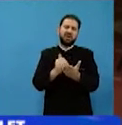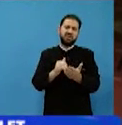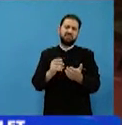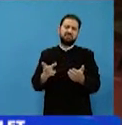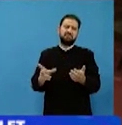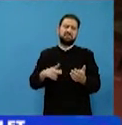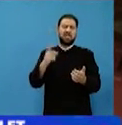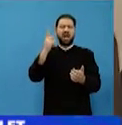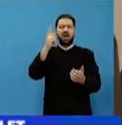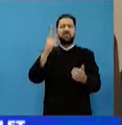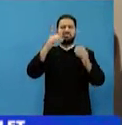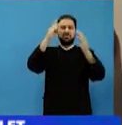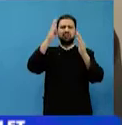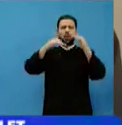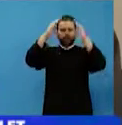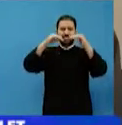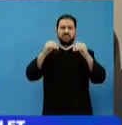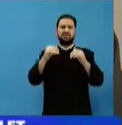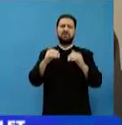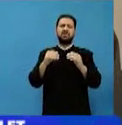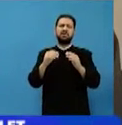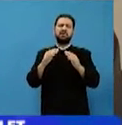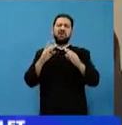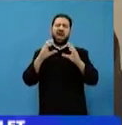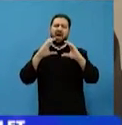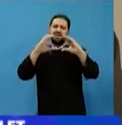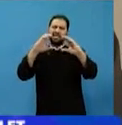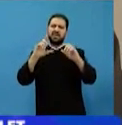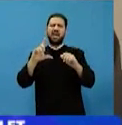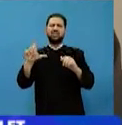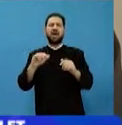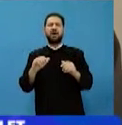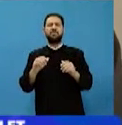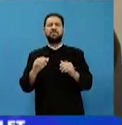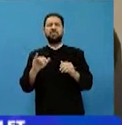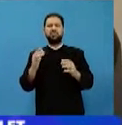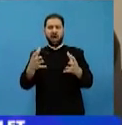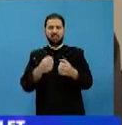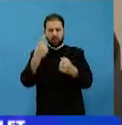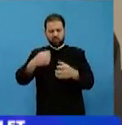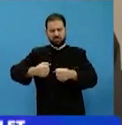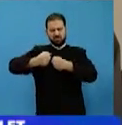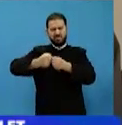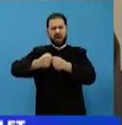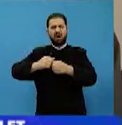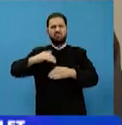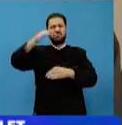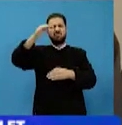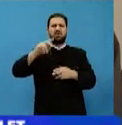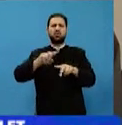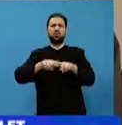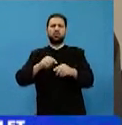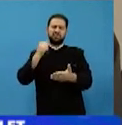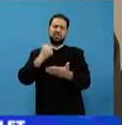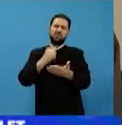Era într-o zi la chilia sa și avea lângă el un sac plin de scrisori. Lumea trimitea în general